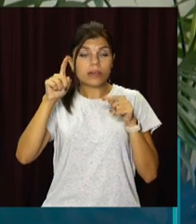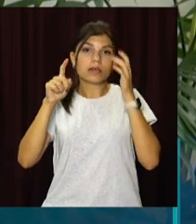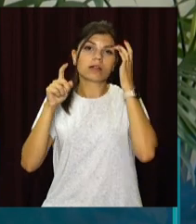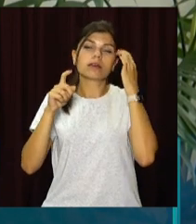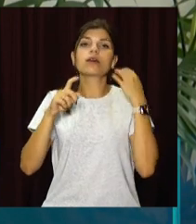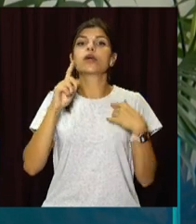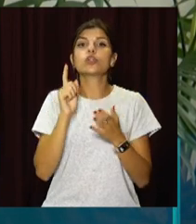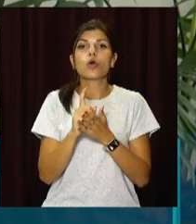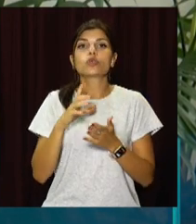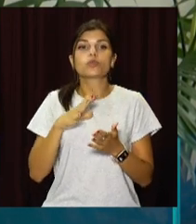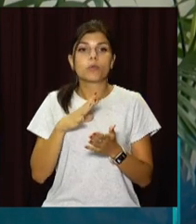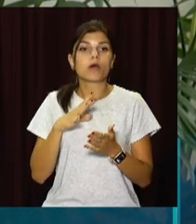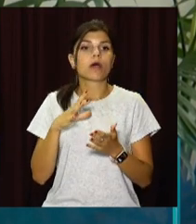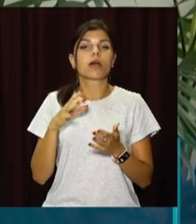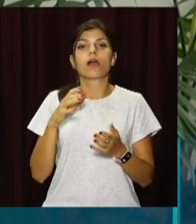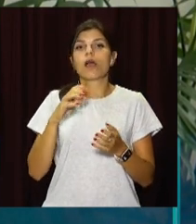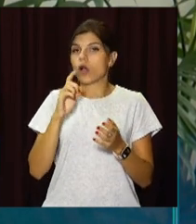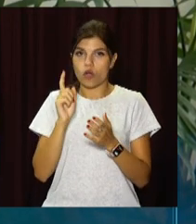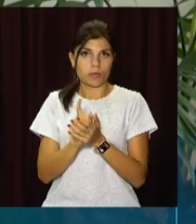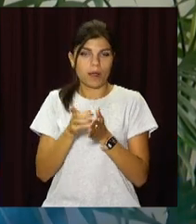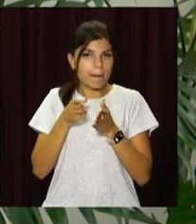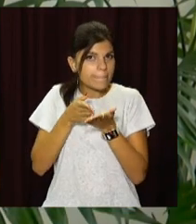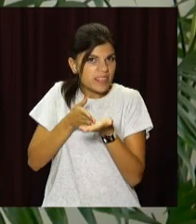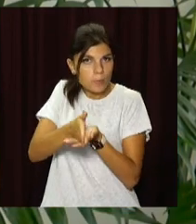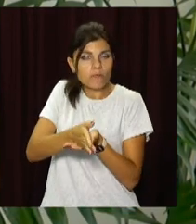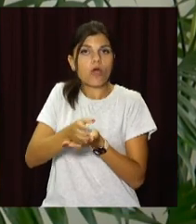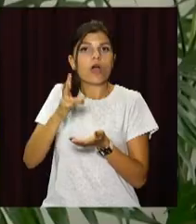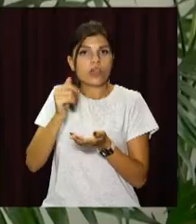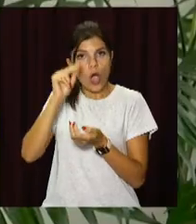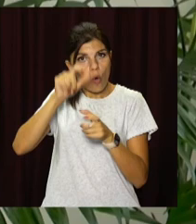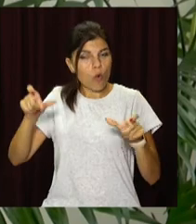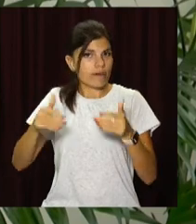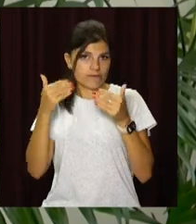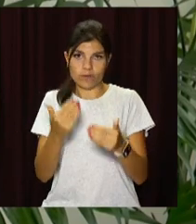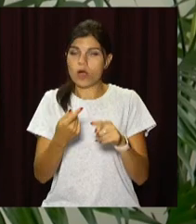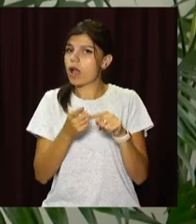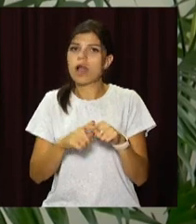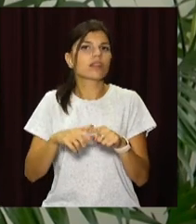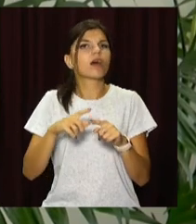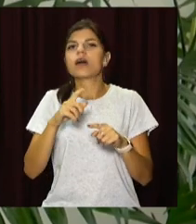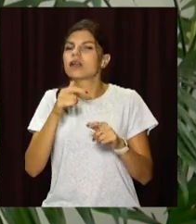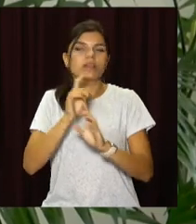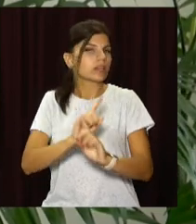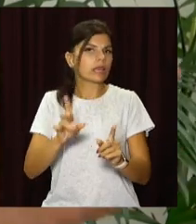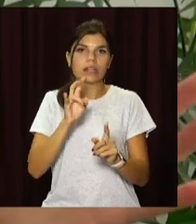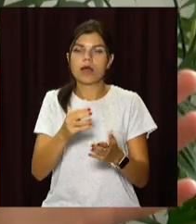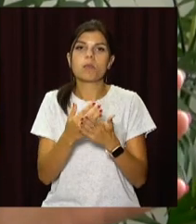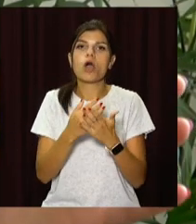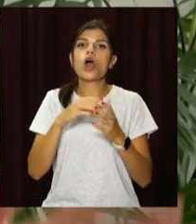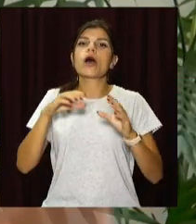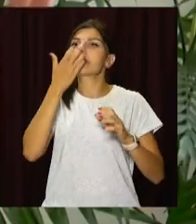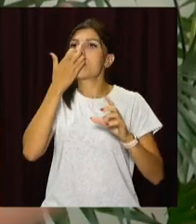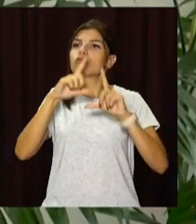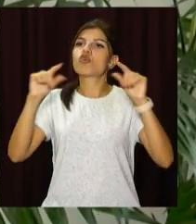безпосередньо, а не опосередковані, направлені саме на очні. Це не можуть бути там утеплення